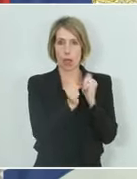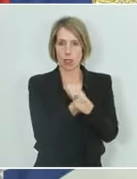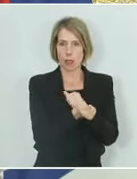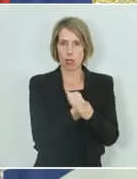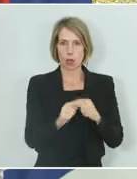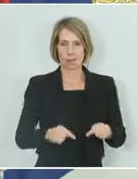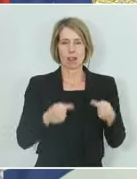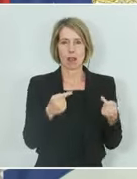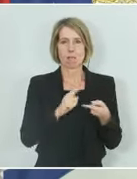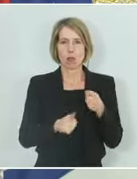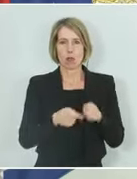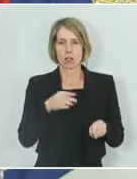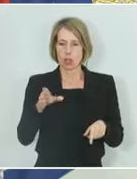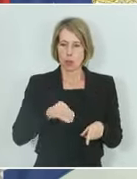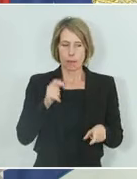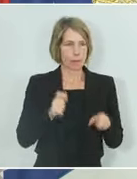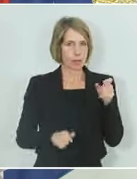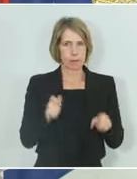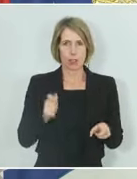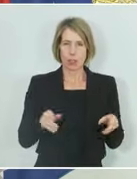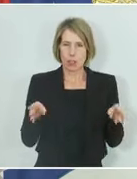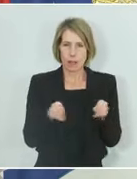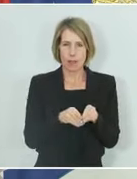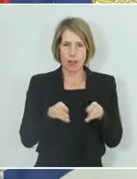mit den Menschen, diesen Weg mit den Menschen zu gehen.